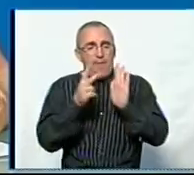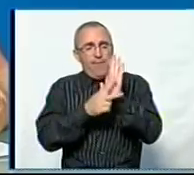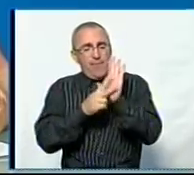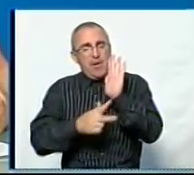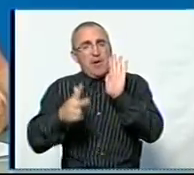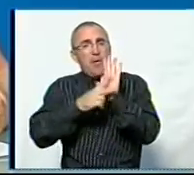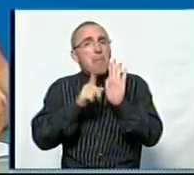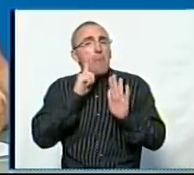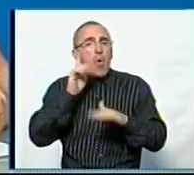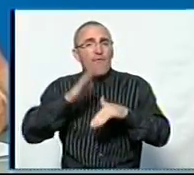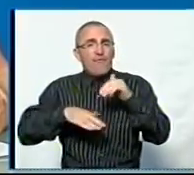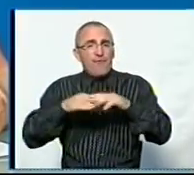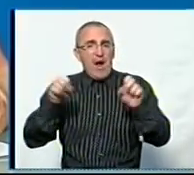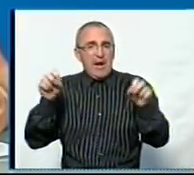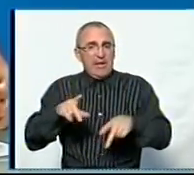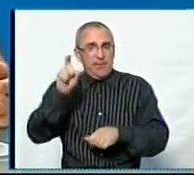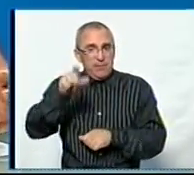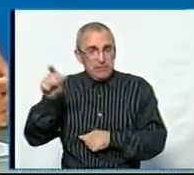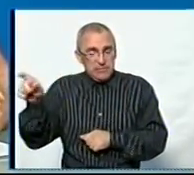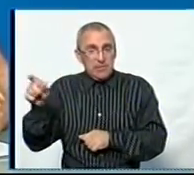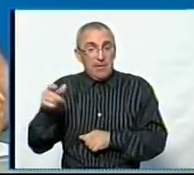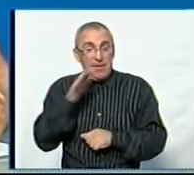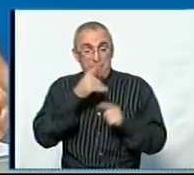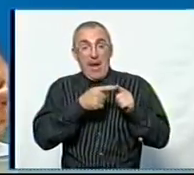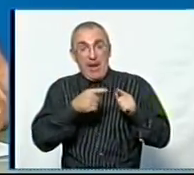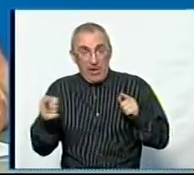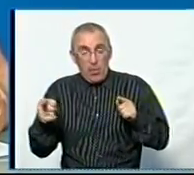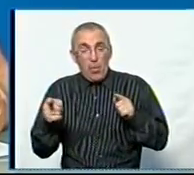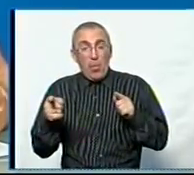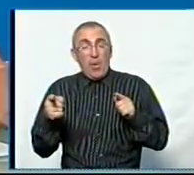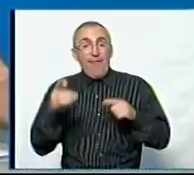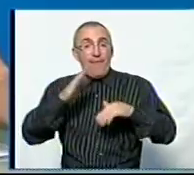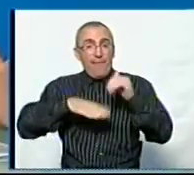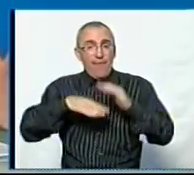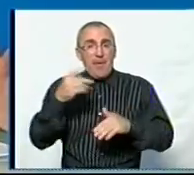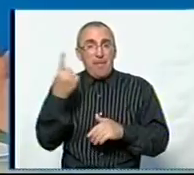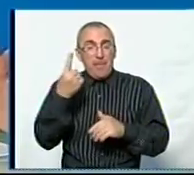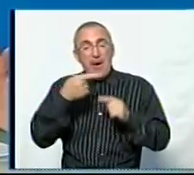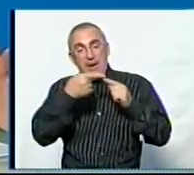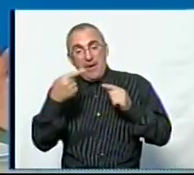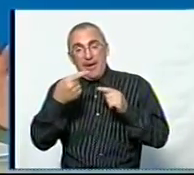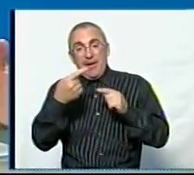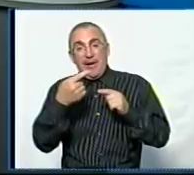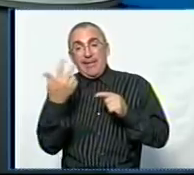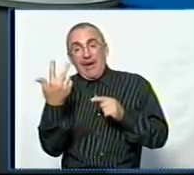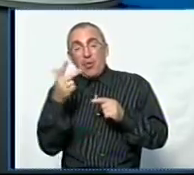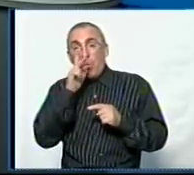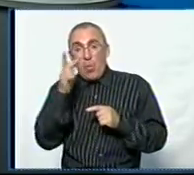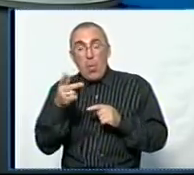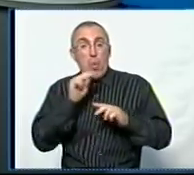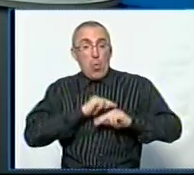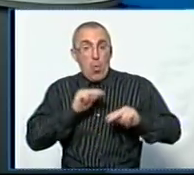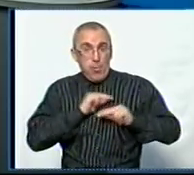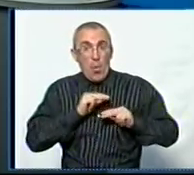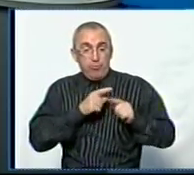молодих фахівців, то за цей же ж період фахівці 1-3 року роботи